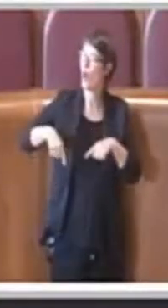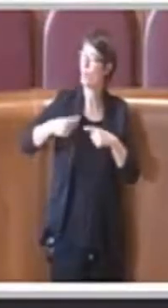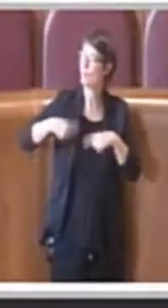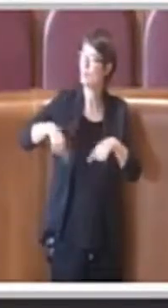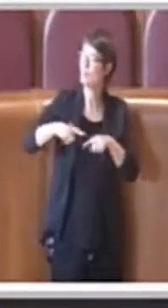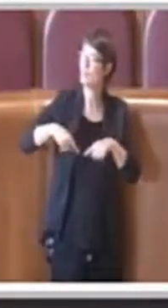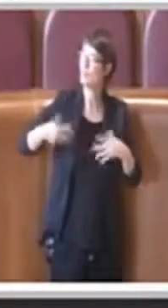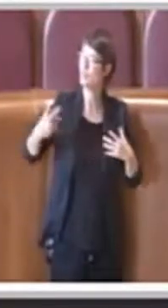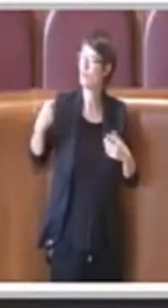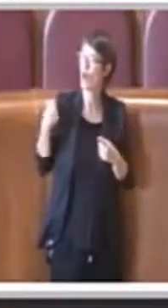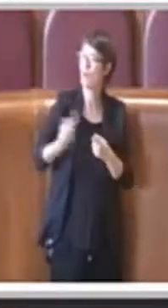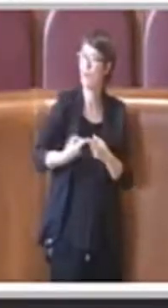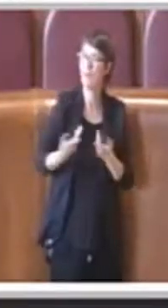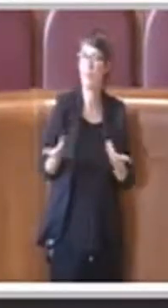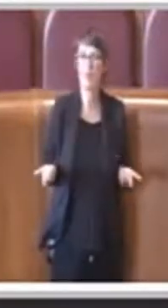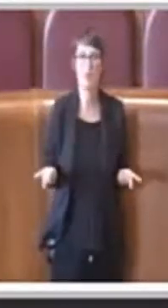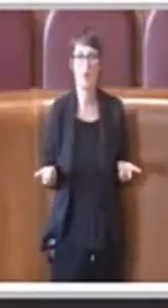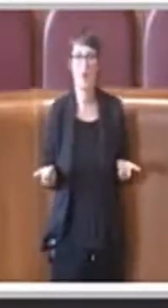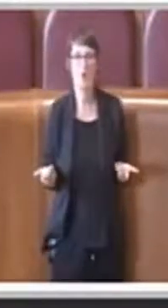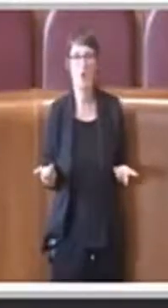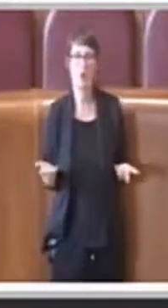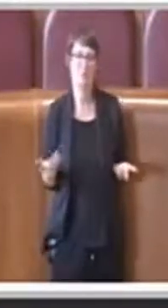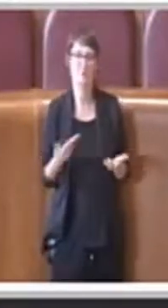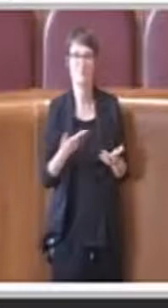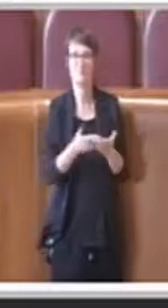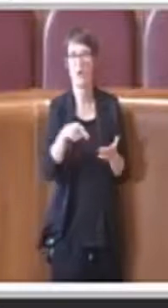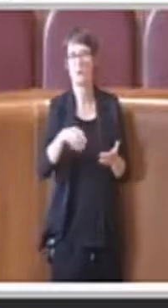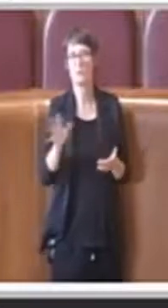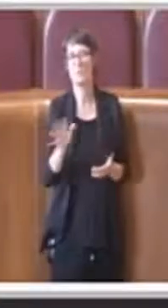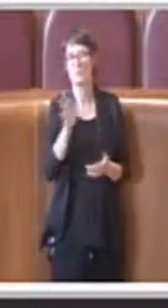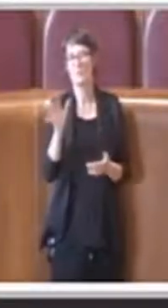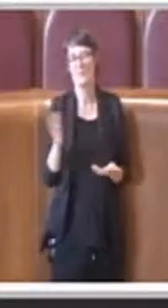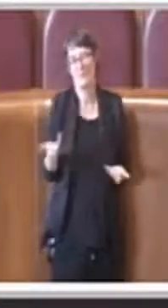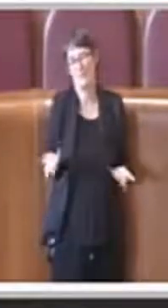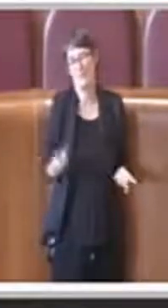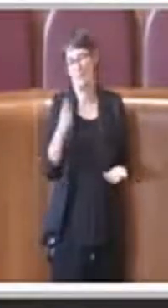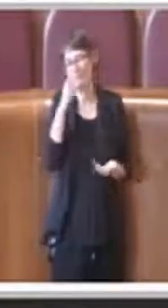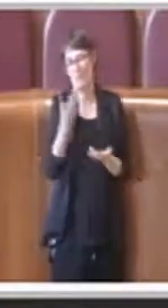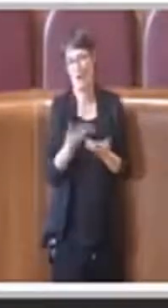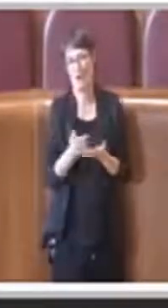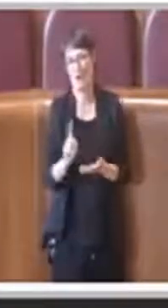commissioni patrimonio sul tema sia insomma inopportuna. Ecco, grazie mille.